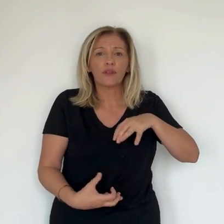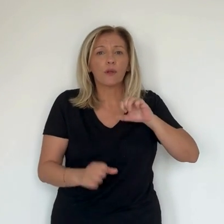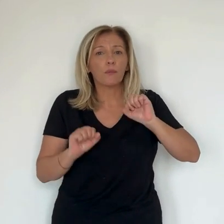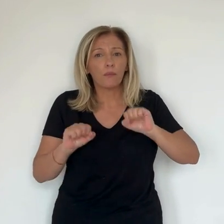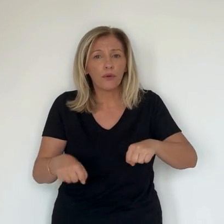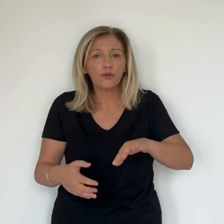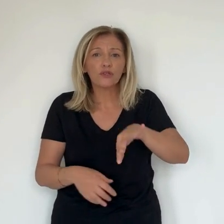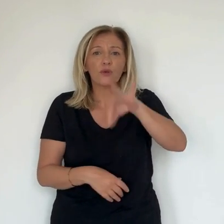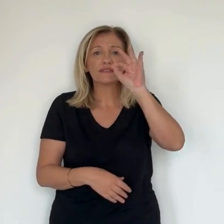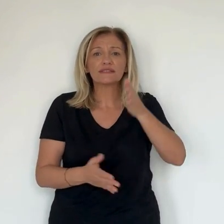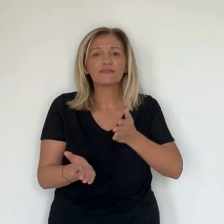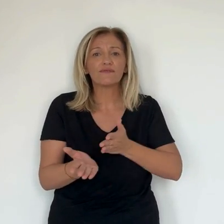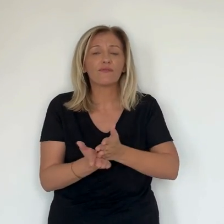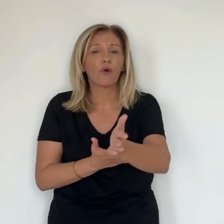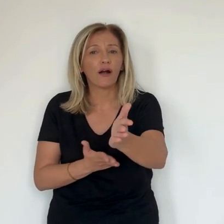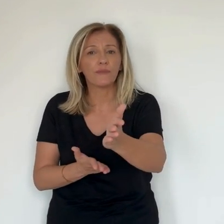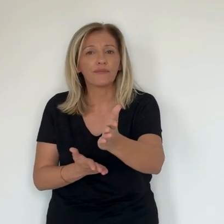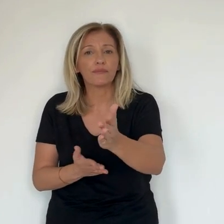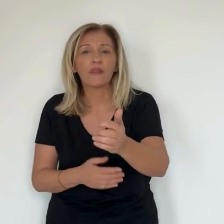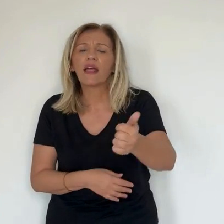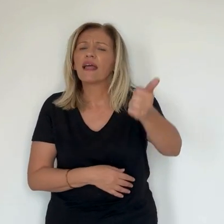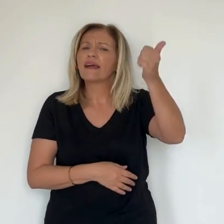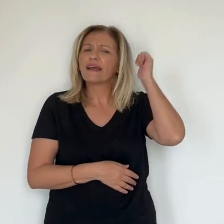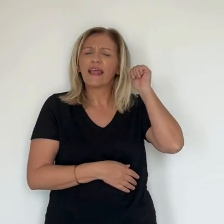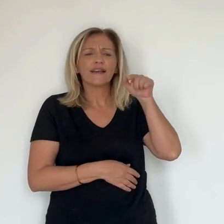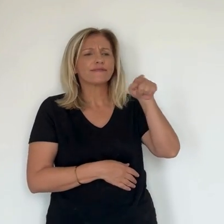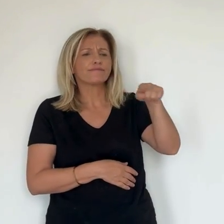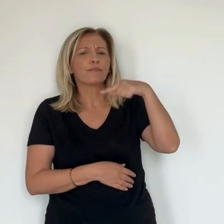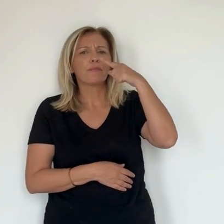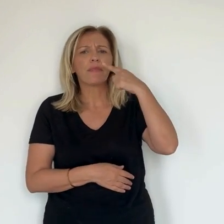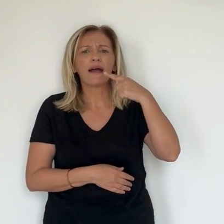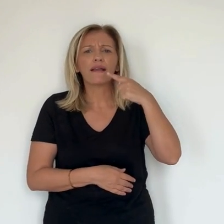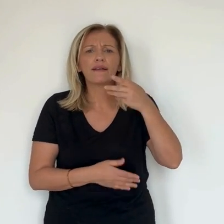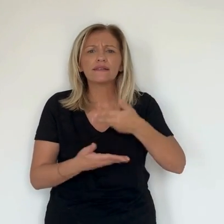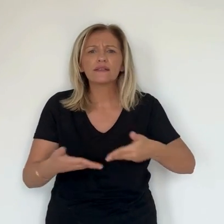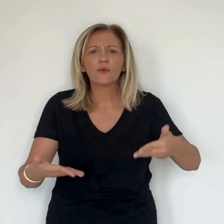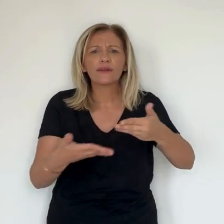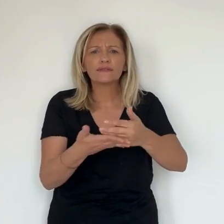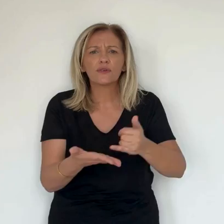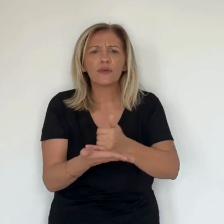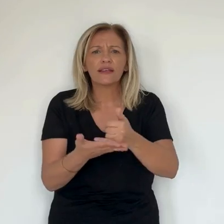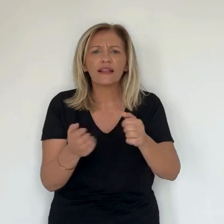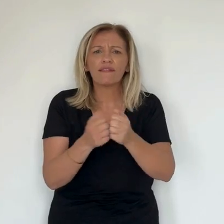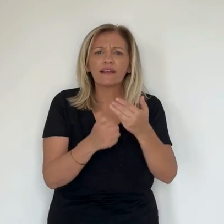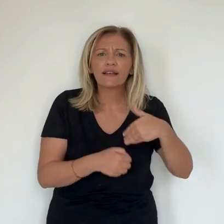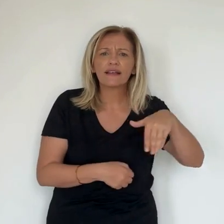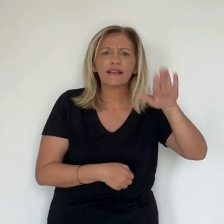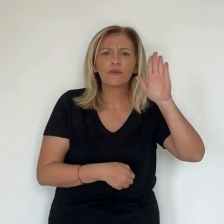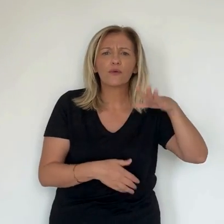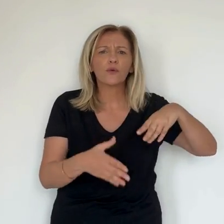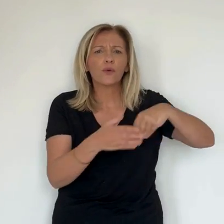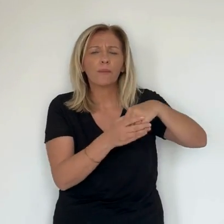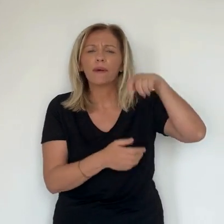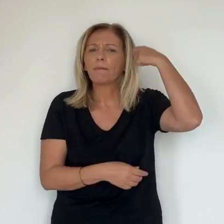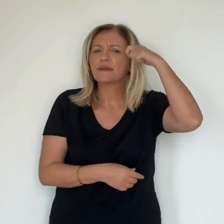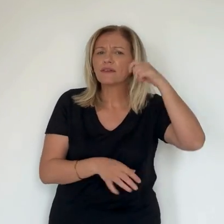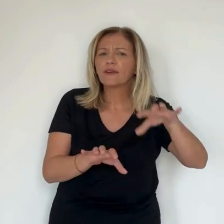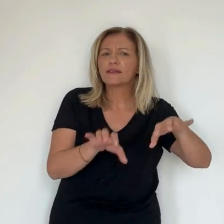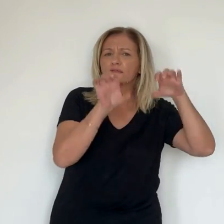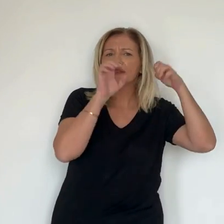de l'exécutif de Corse. – Quelle est votre position sur le processus en cours ou qui était en cours jusqu